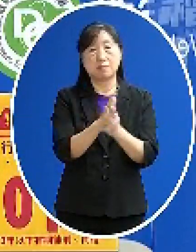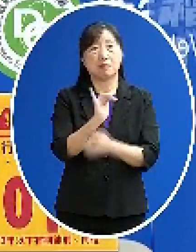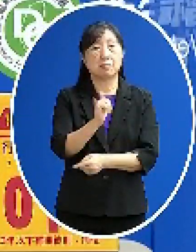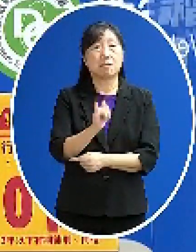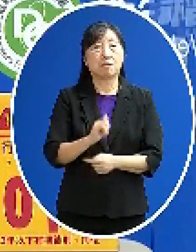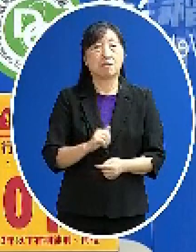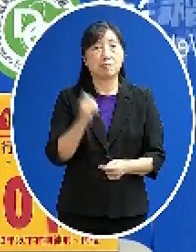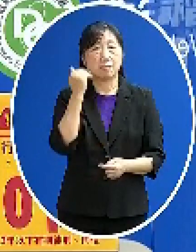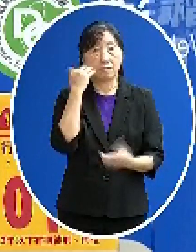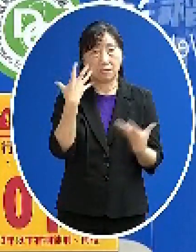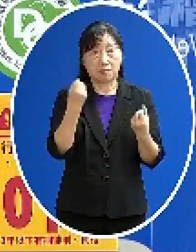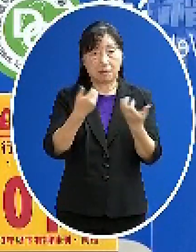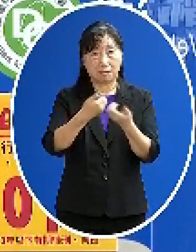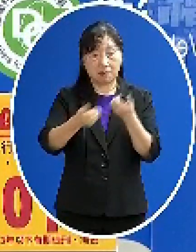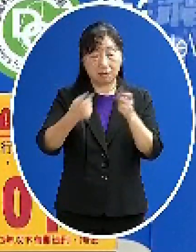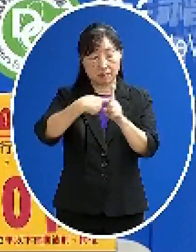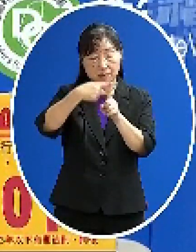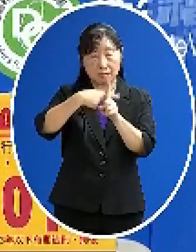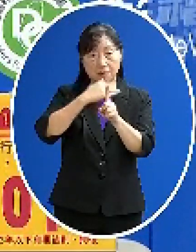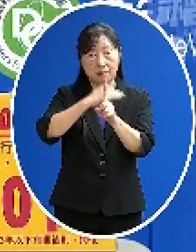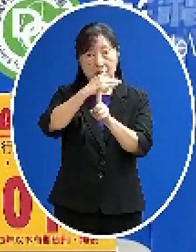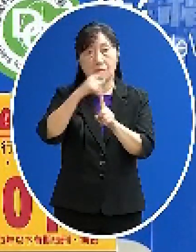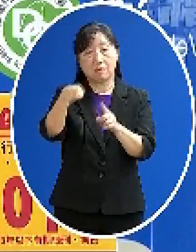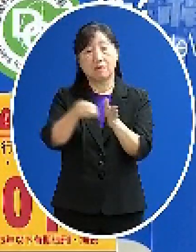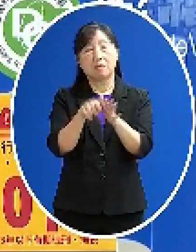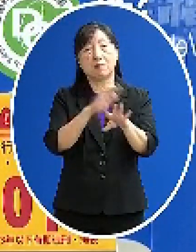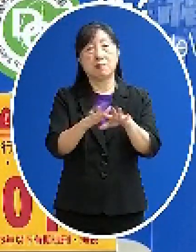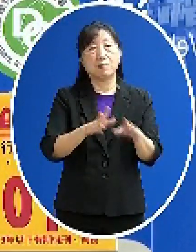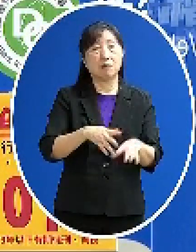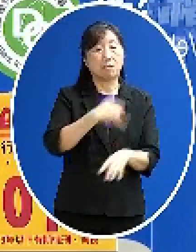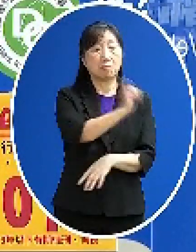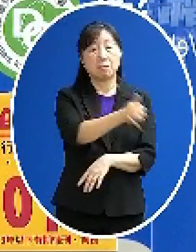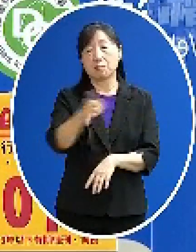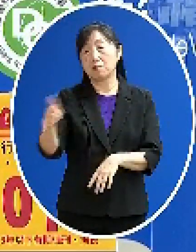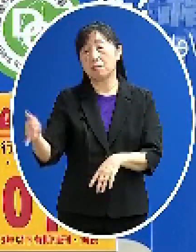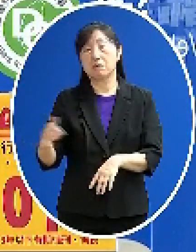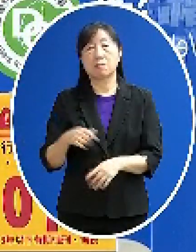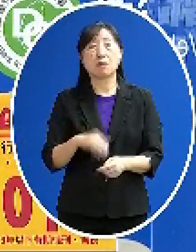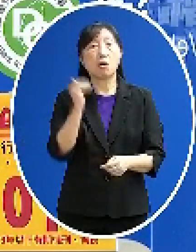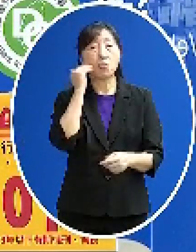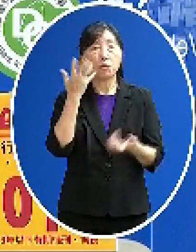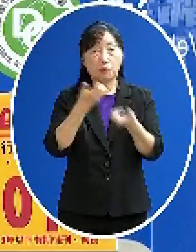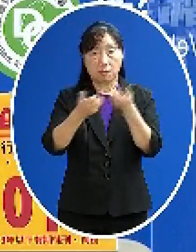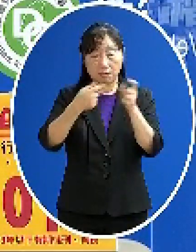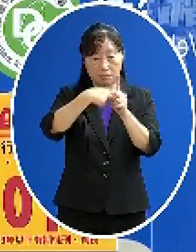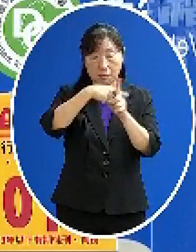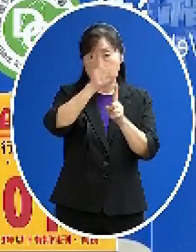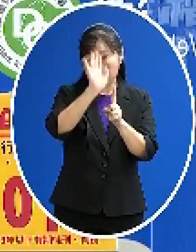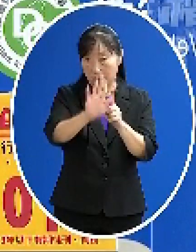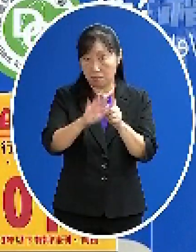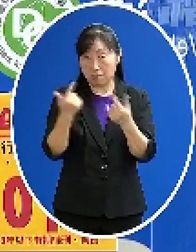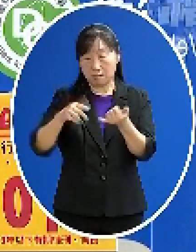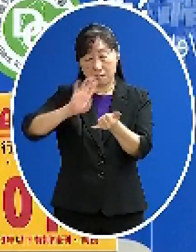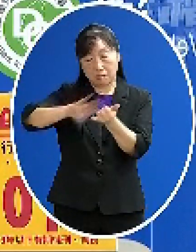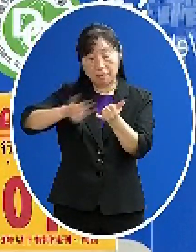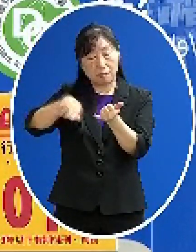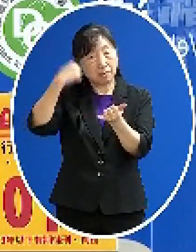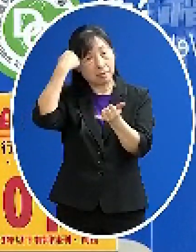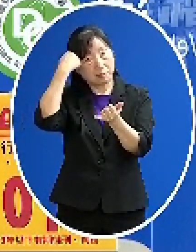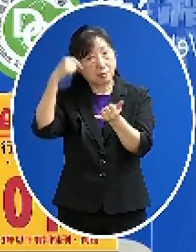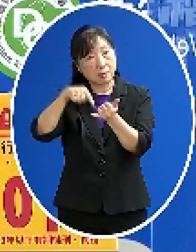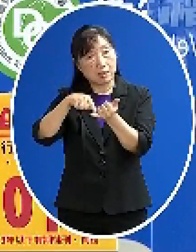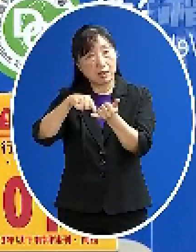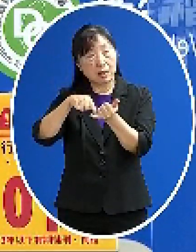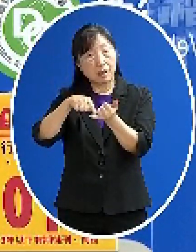如果我們不分級那大家就跑來跑過去那如果沒有分級 他坐在南部 他可能考慮就是說